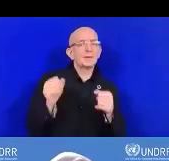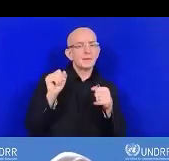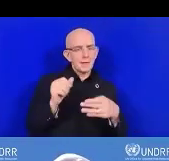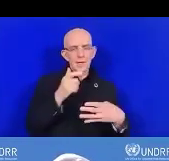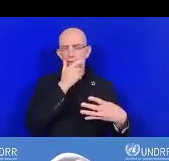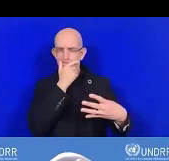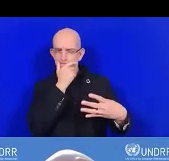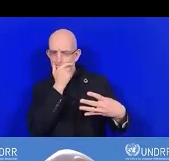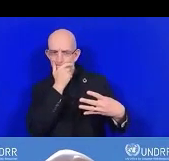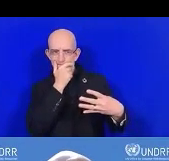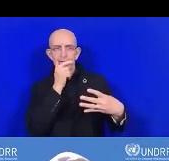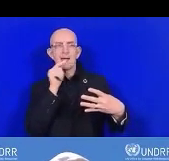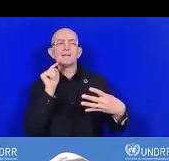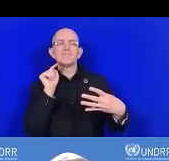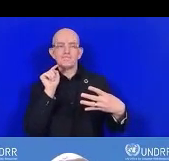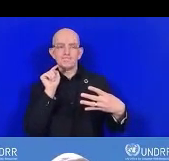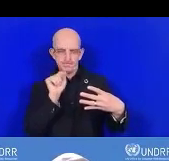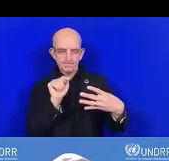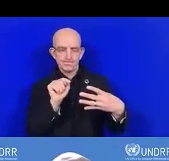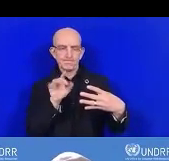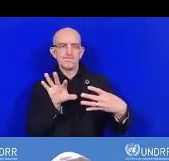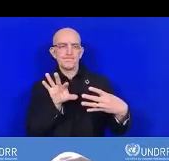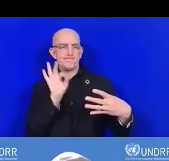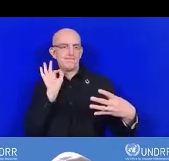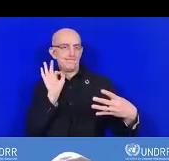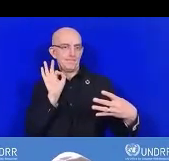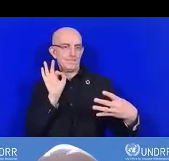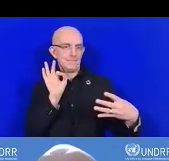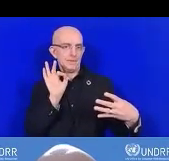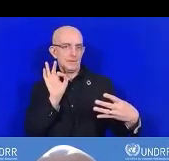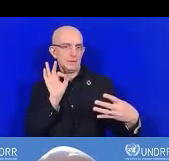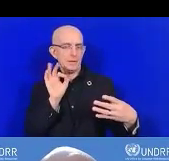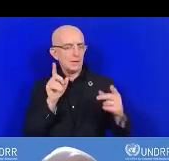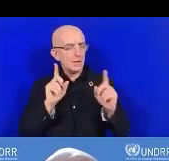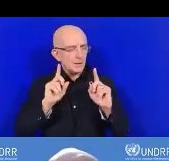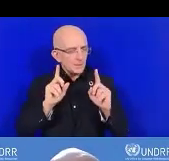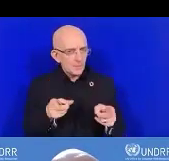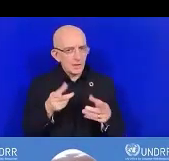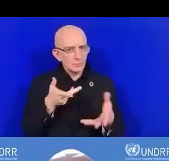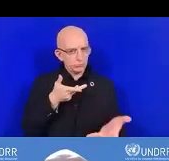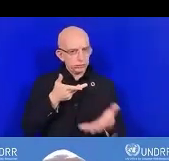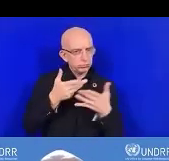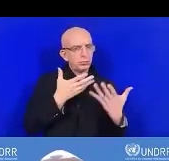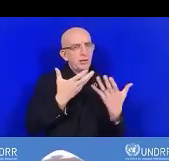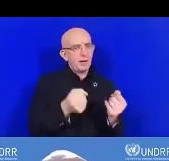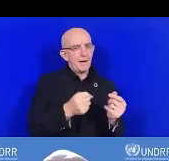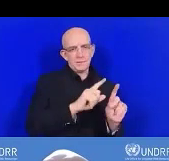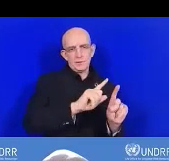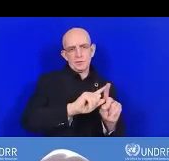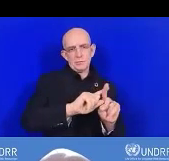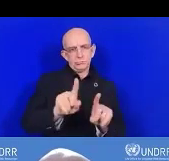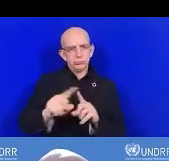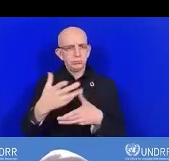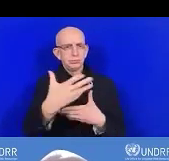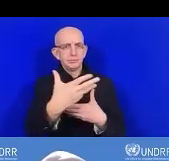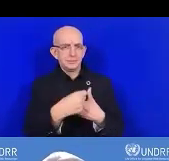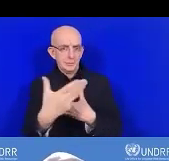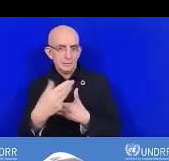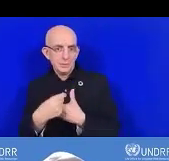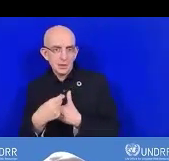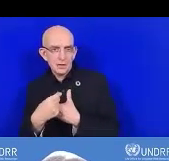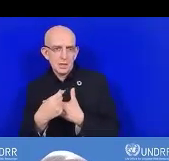plus pertinent et plus important. Voilà pourquoi il est important d'avoir cette discussion